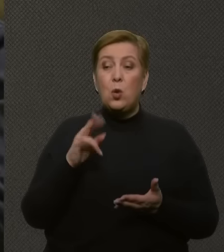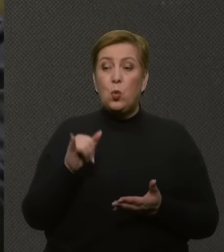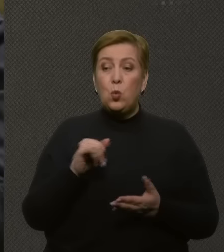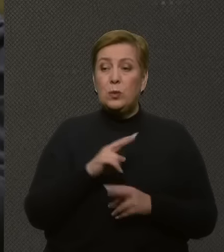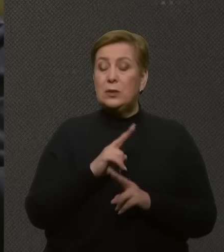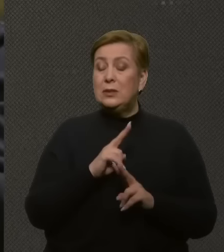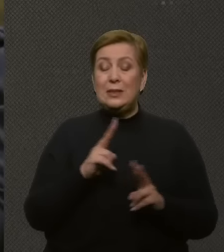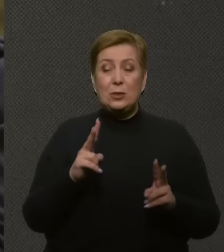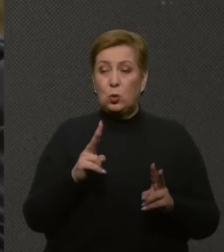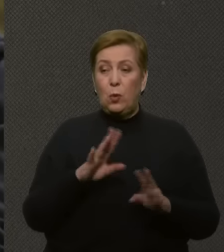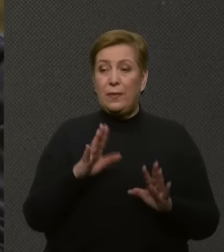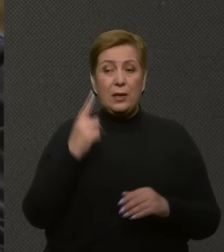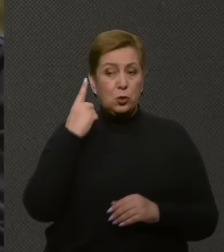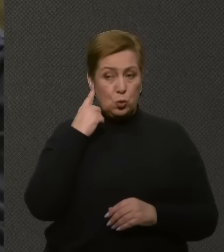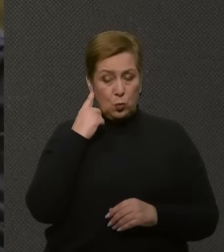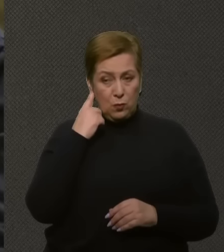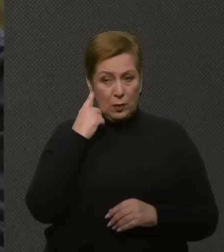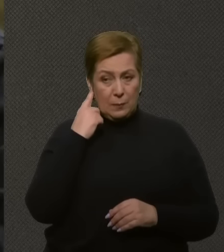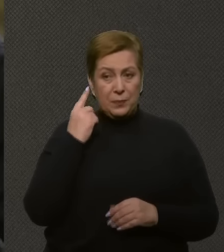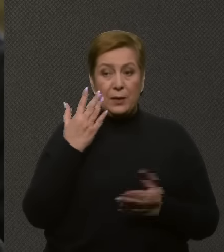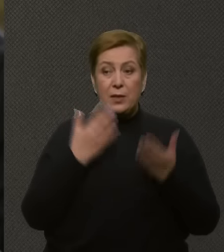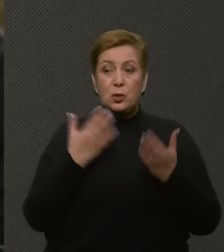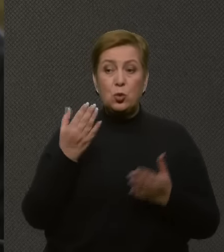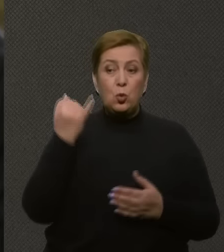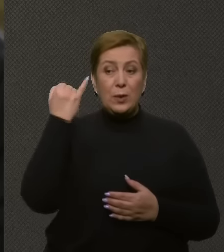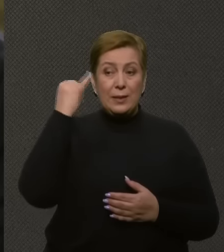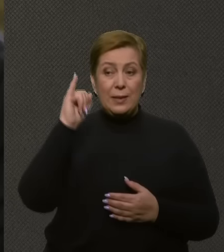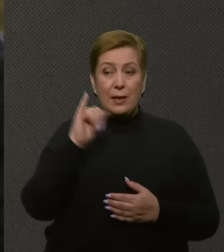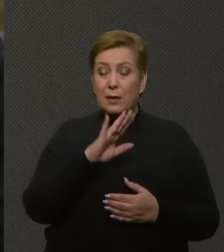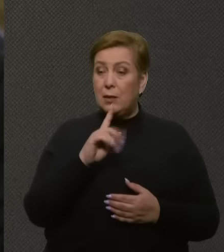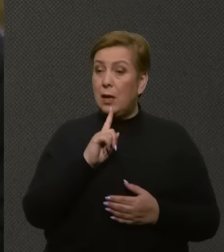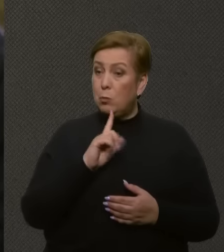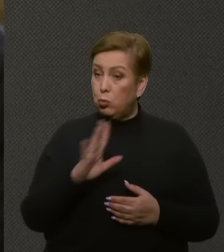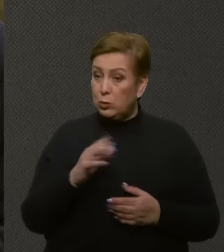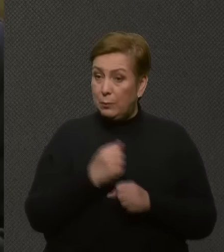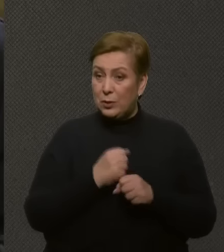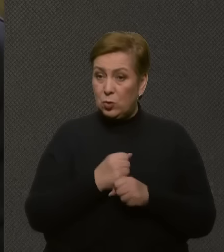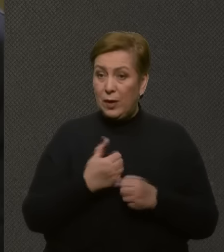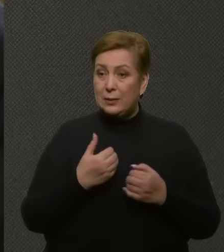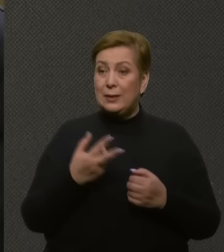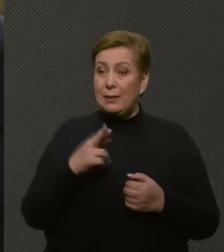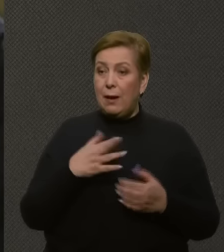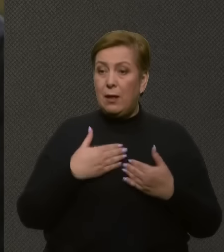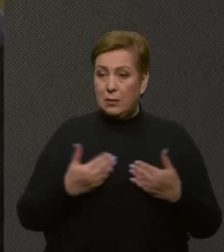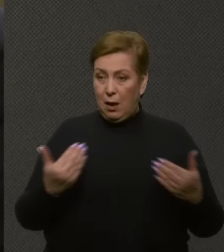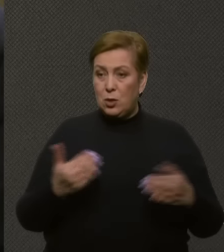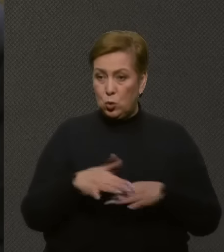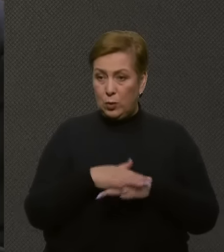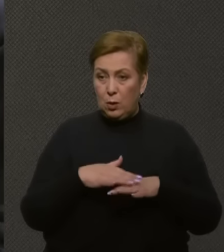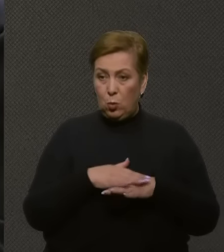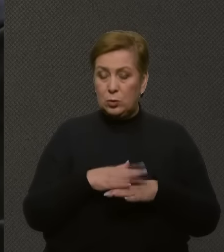ідея не буде працювати для нас, для нашого народу, то він зробить все,